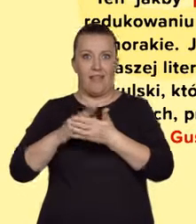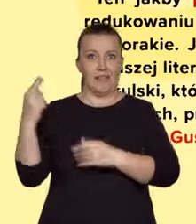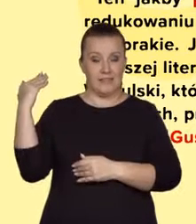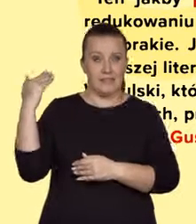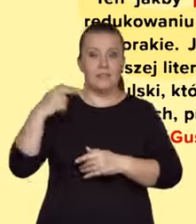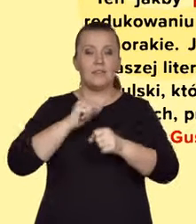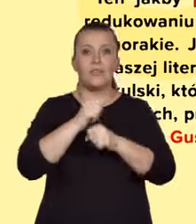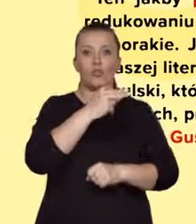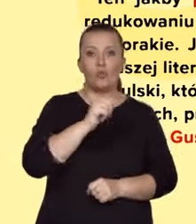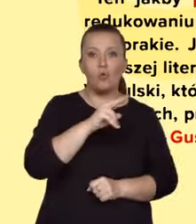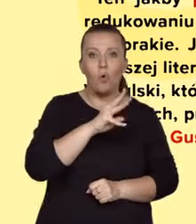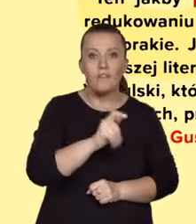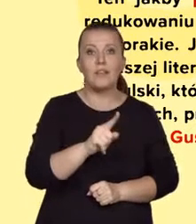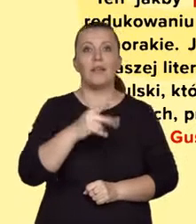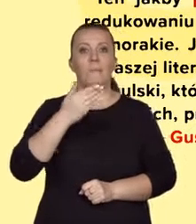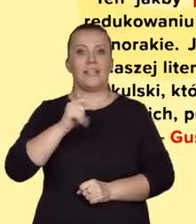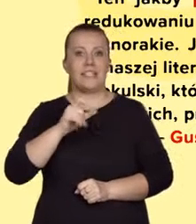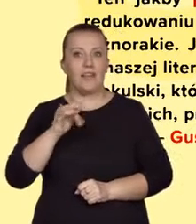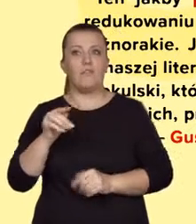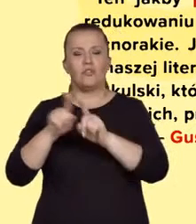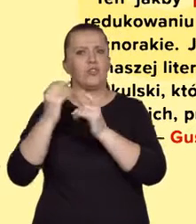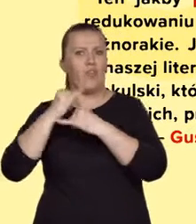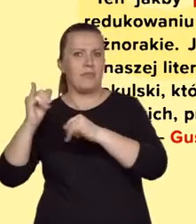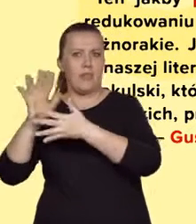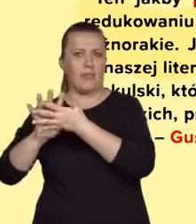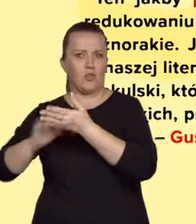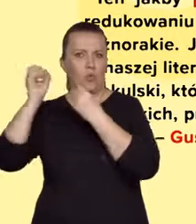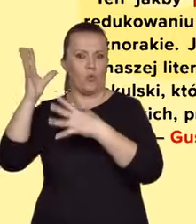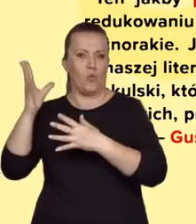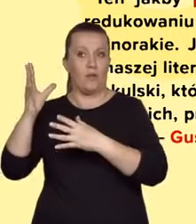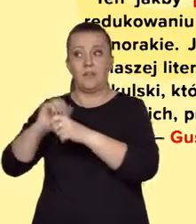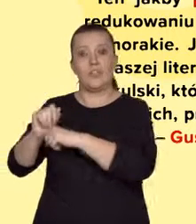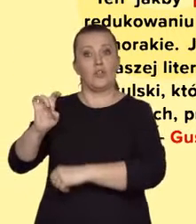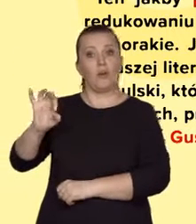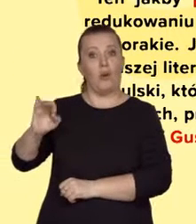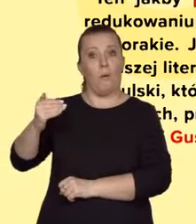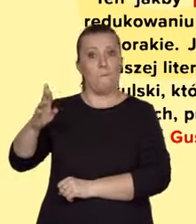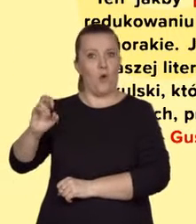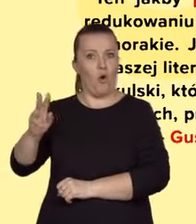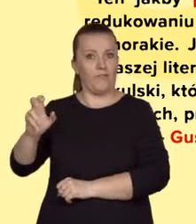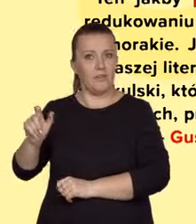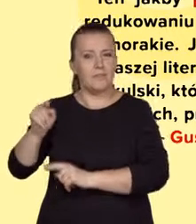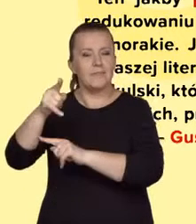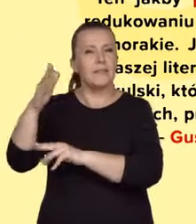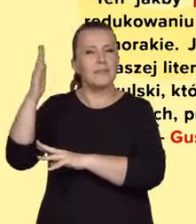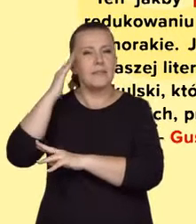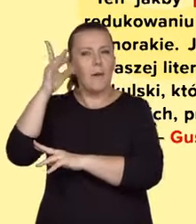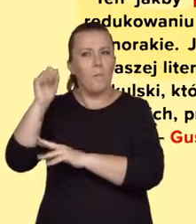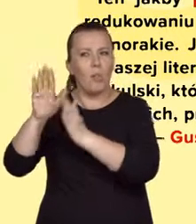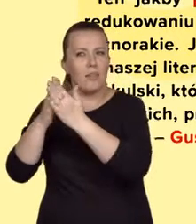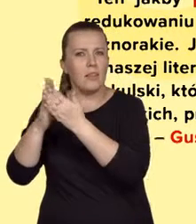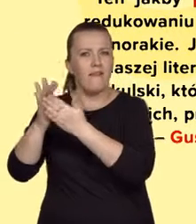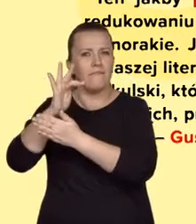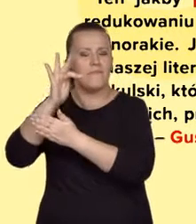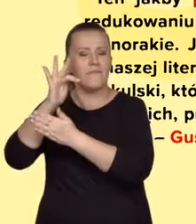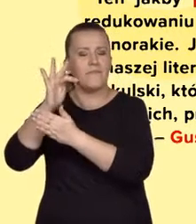pojawi się Mickiewicz i pojawią się jeszcze inne teksty kultury. Pojawi się również Gąbrowicz. Powinieneś go znać, ponieważ jest to